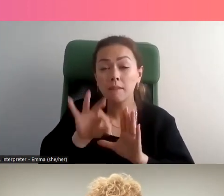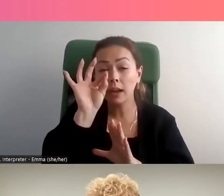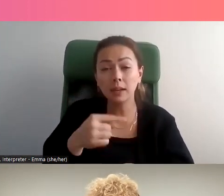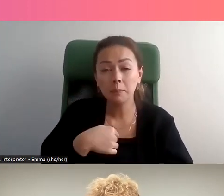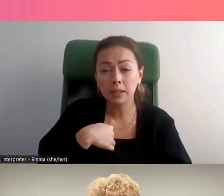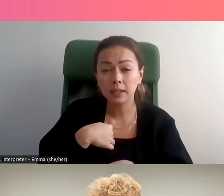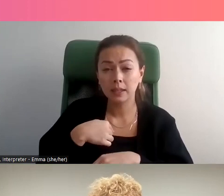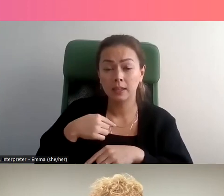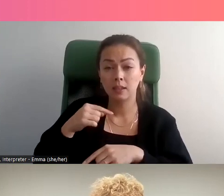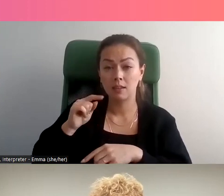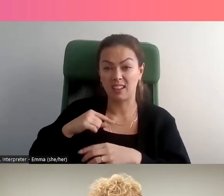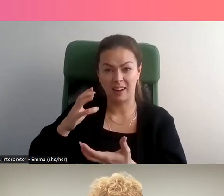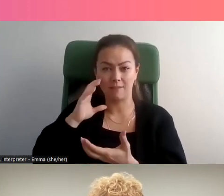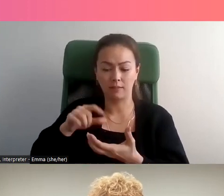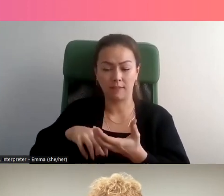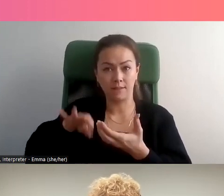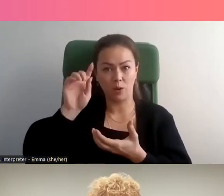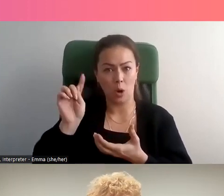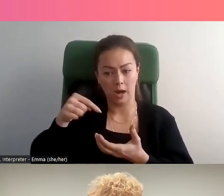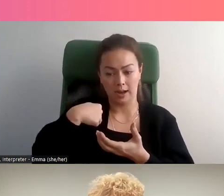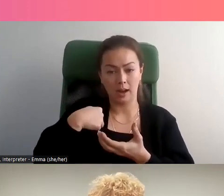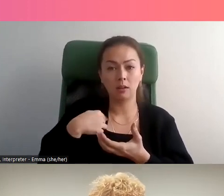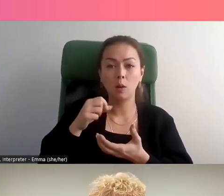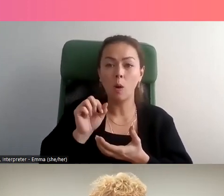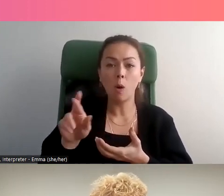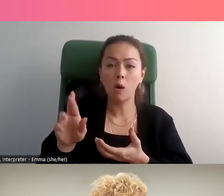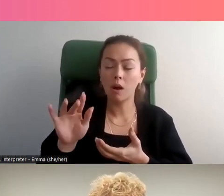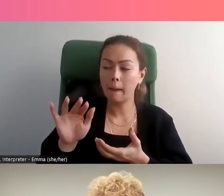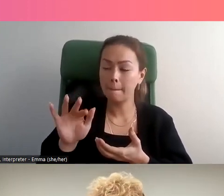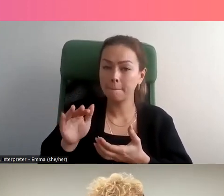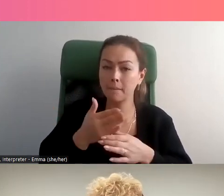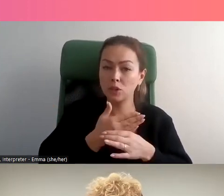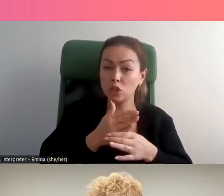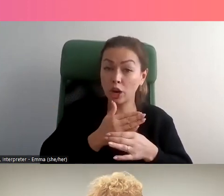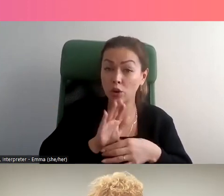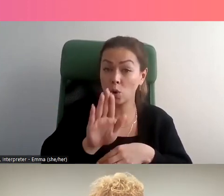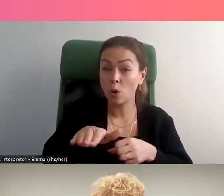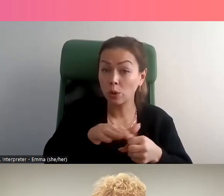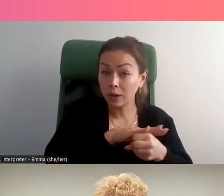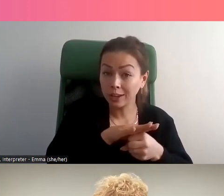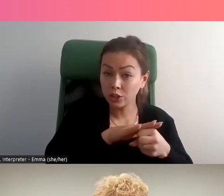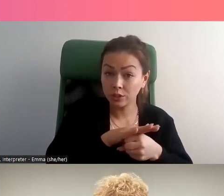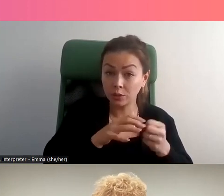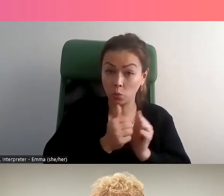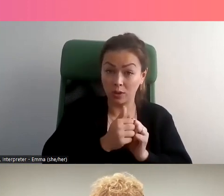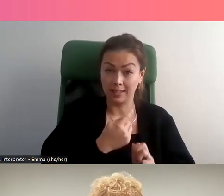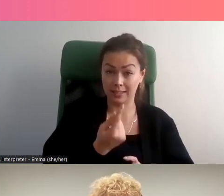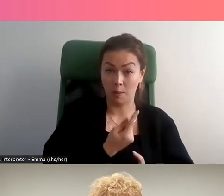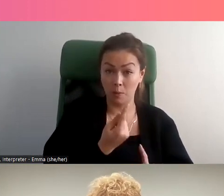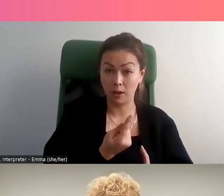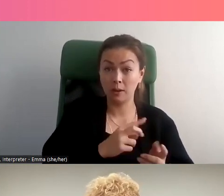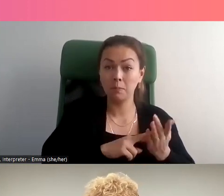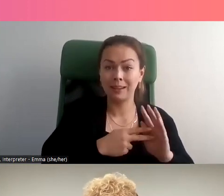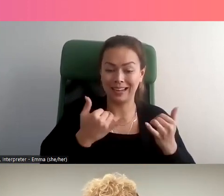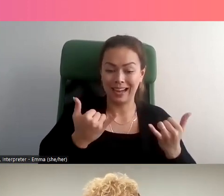fonctionnalité « Trouver mon iPad », « Trouver mon téléphone » ou vous pouvez partager votre emplacement